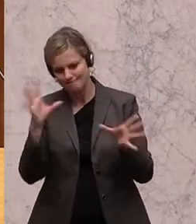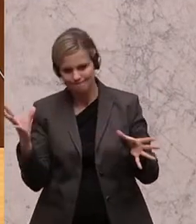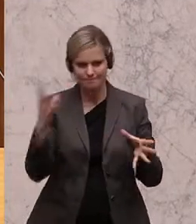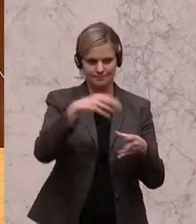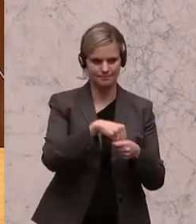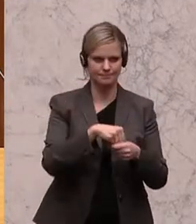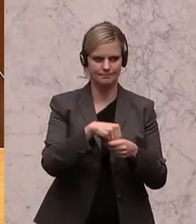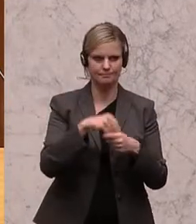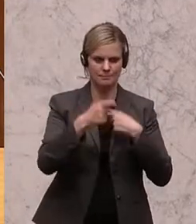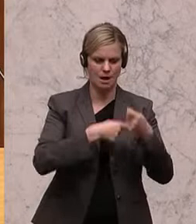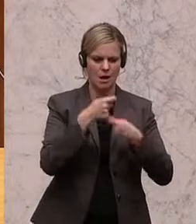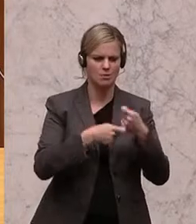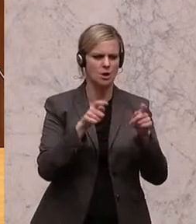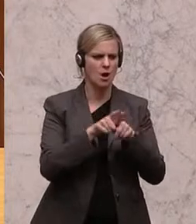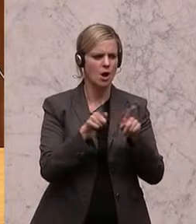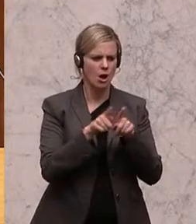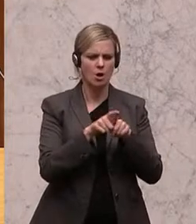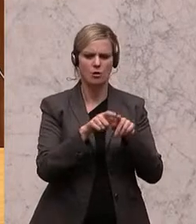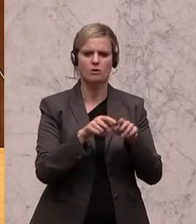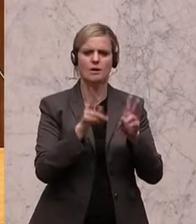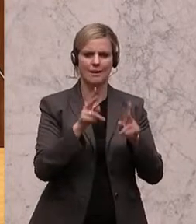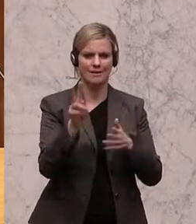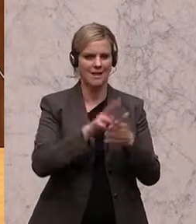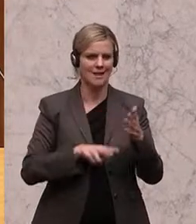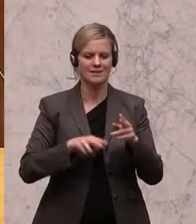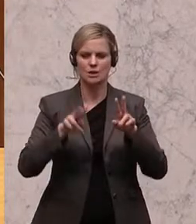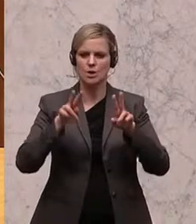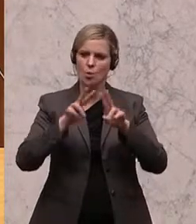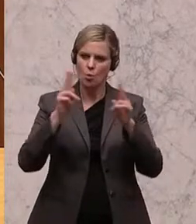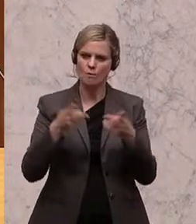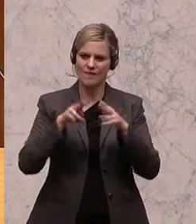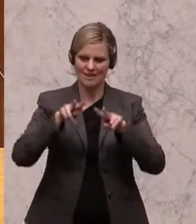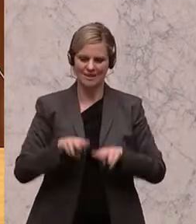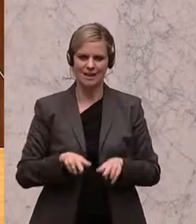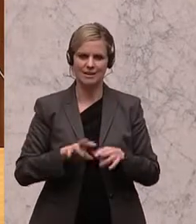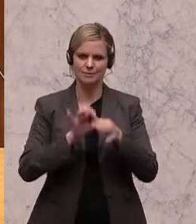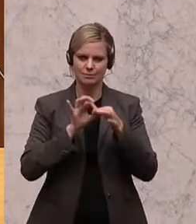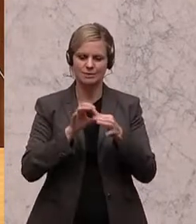Es gibt auch einiges nachzulesen im Recht der Umwelt, gerade auch zu dieser Frage,